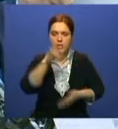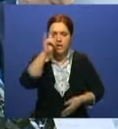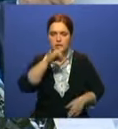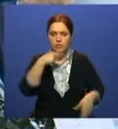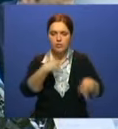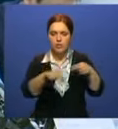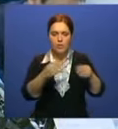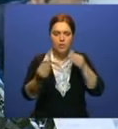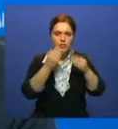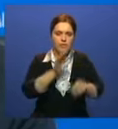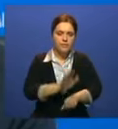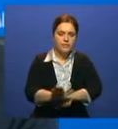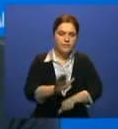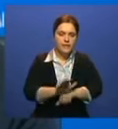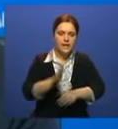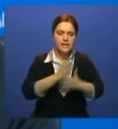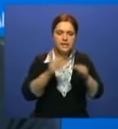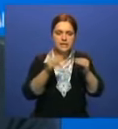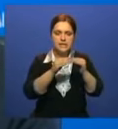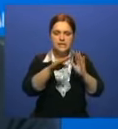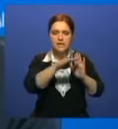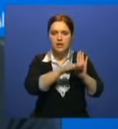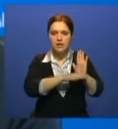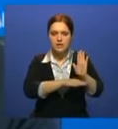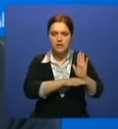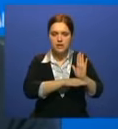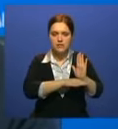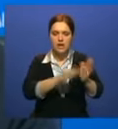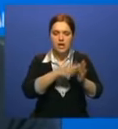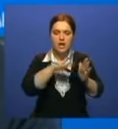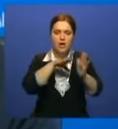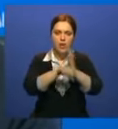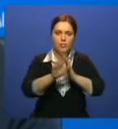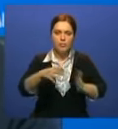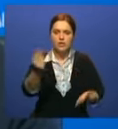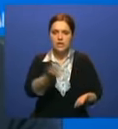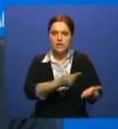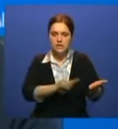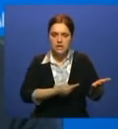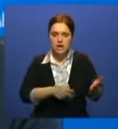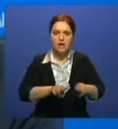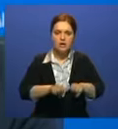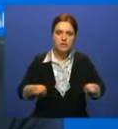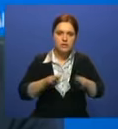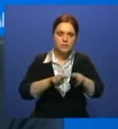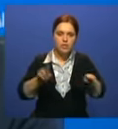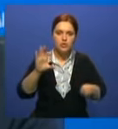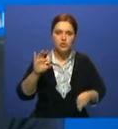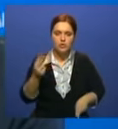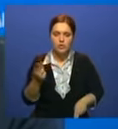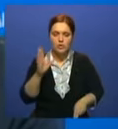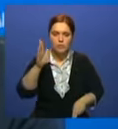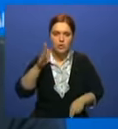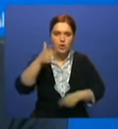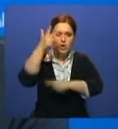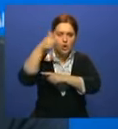разделов, в том числе разработку инфографики, распространение социальных и вирусных